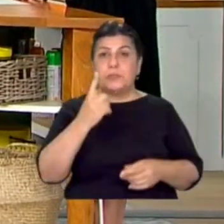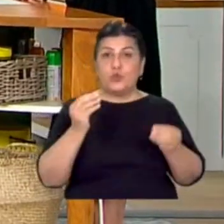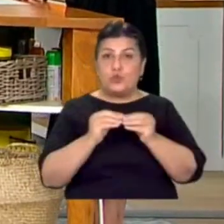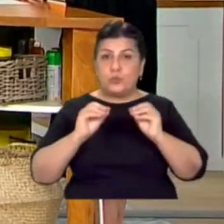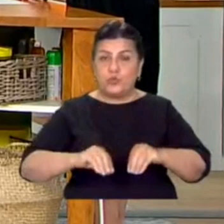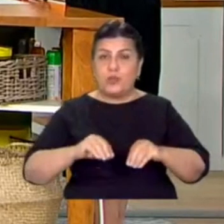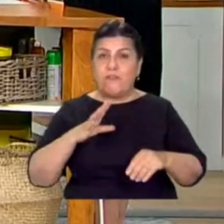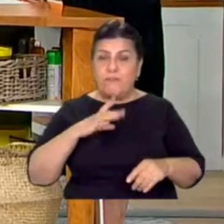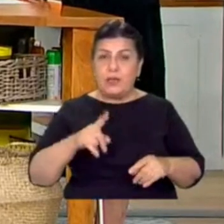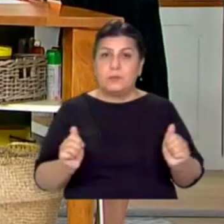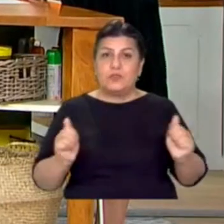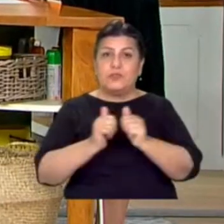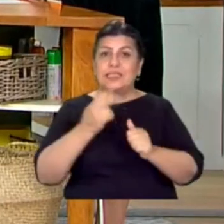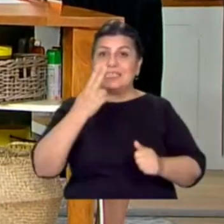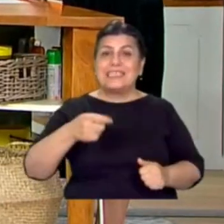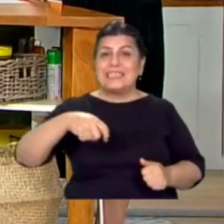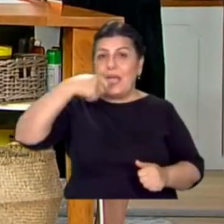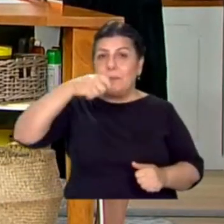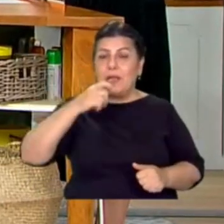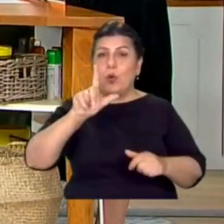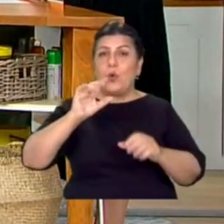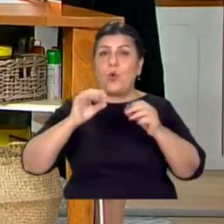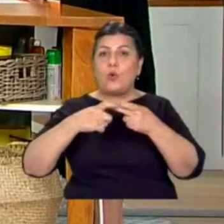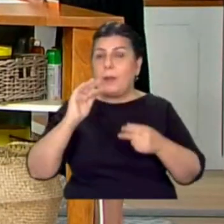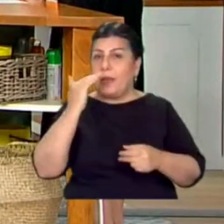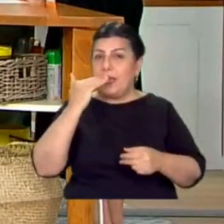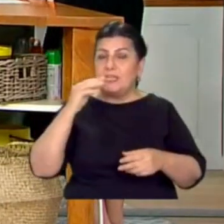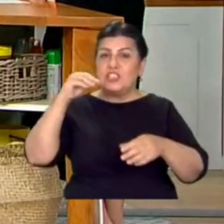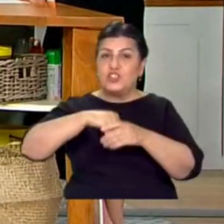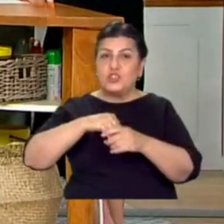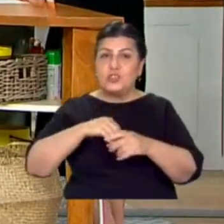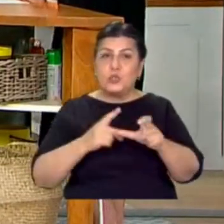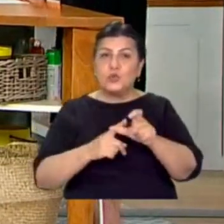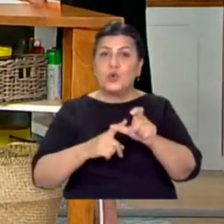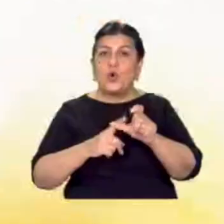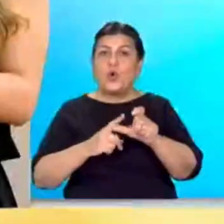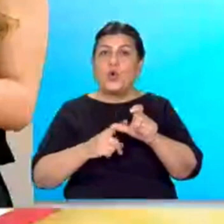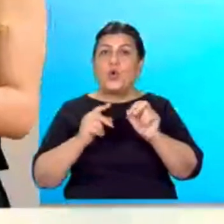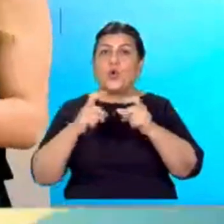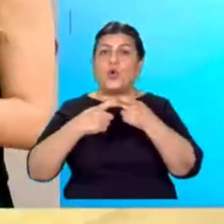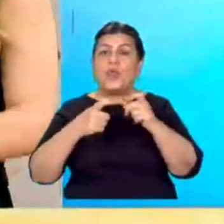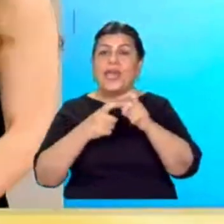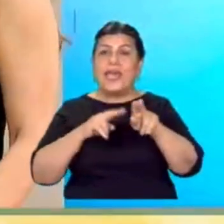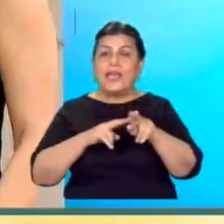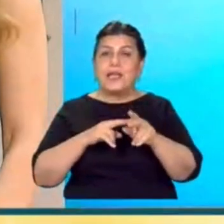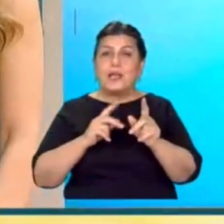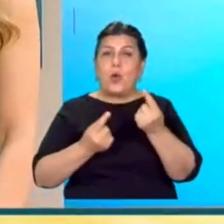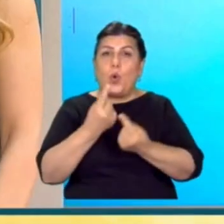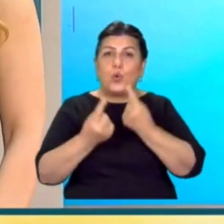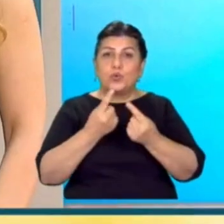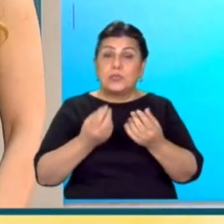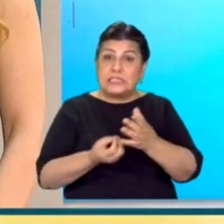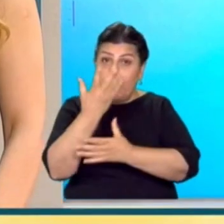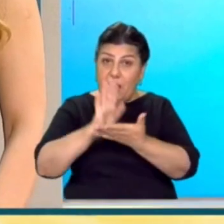var. Bunun yanında 2 yemek kaşığı lor peynirimiz ve içerisine ilave ettiğimiz çörek otumuz var. Sabah kahvaltıda. Evet, evet.